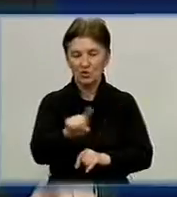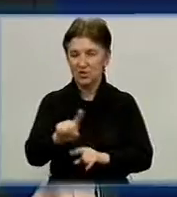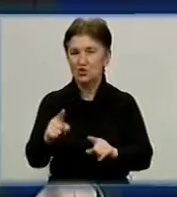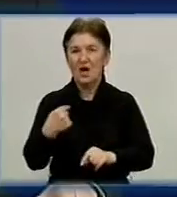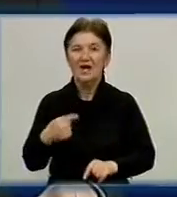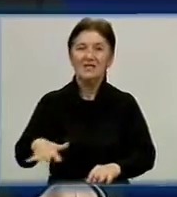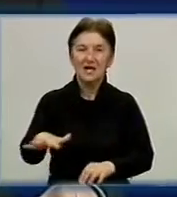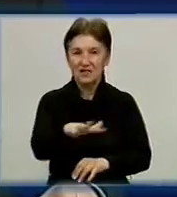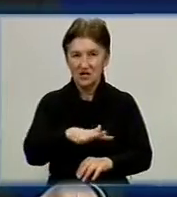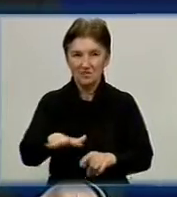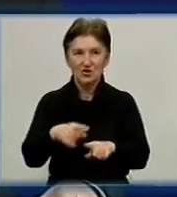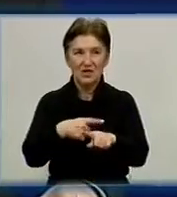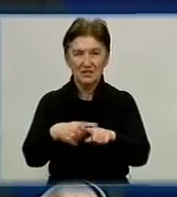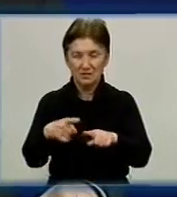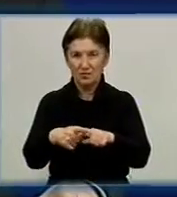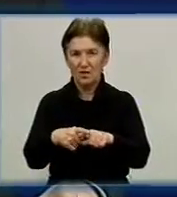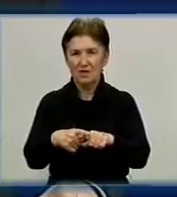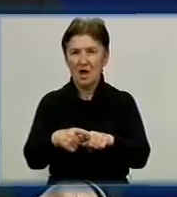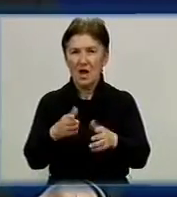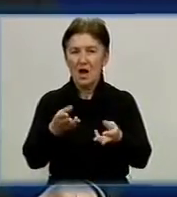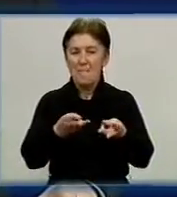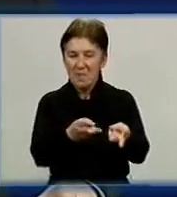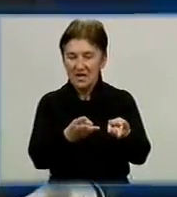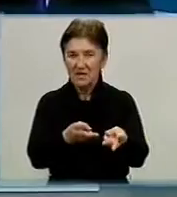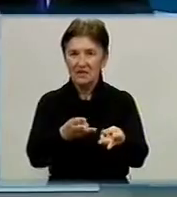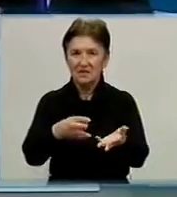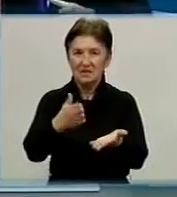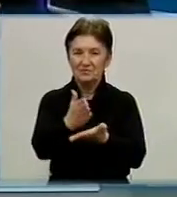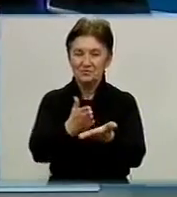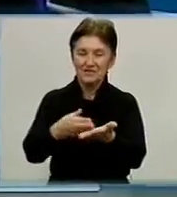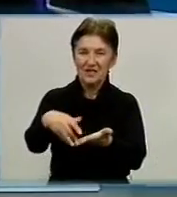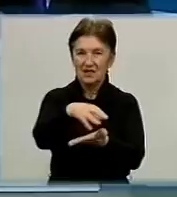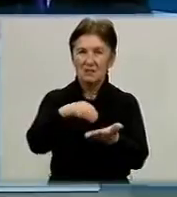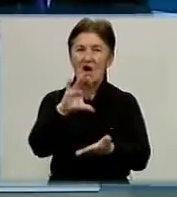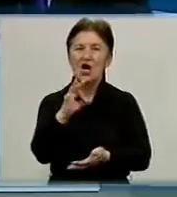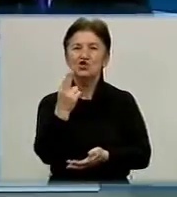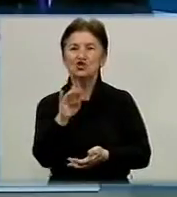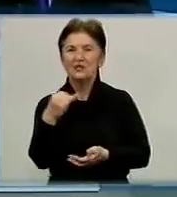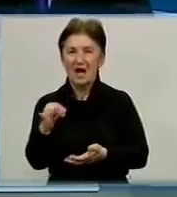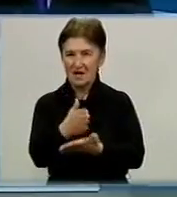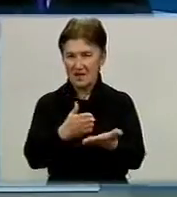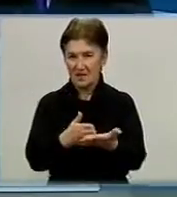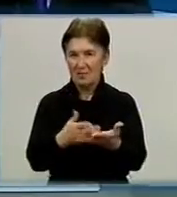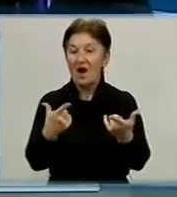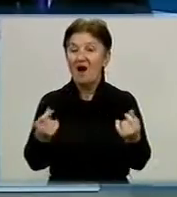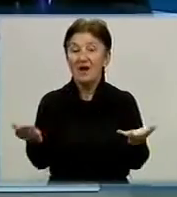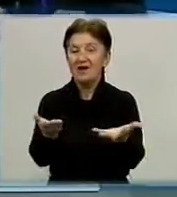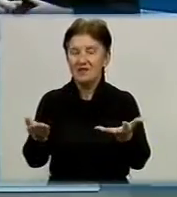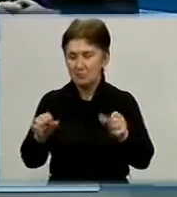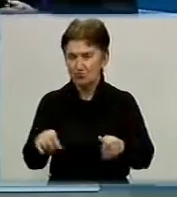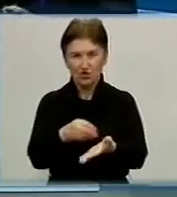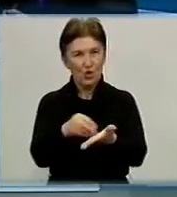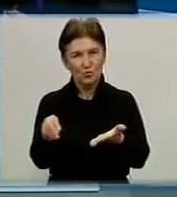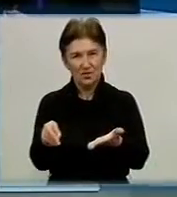Кіровоградщині незабаром пектимуть і продаватимуть соціальний хліб. Чи вже запроваджена ця ініціатива і де цей хліб можна купити?